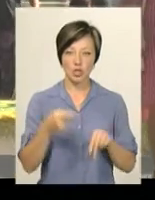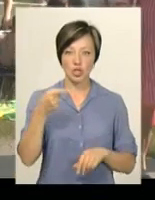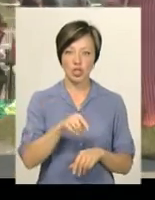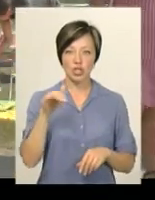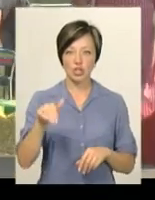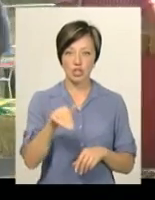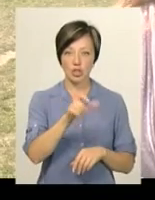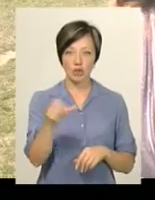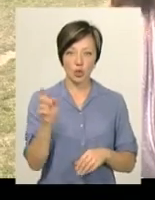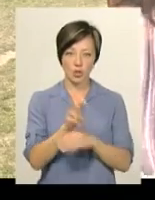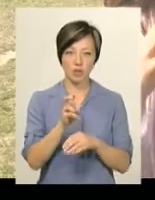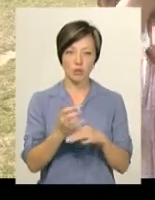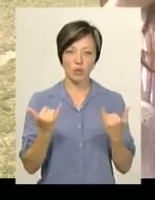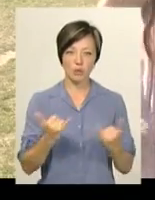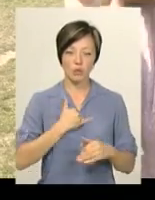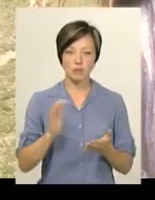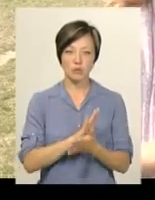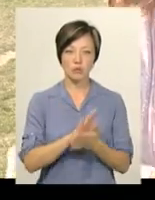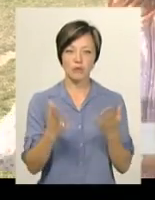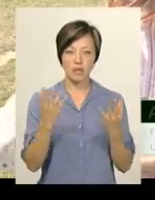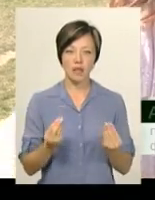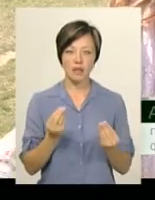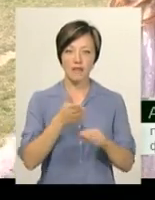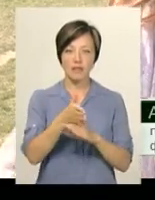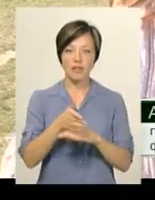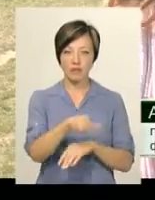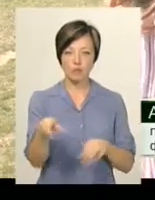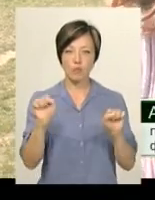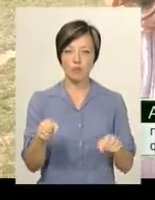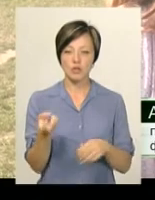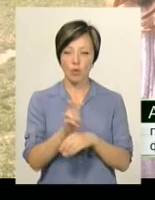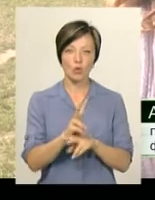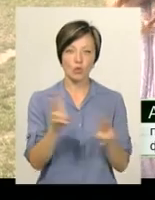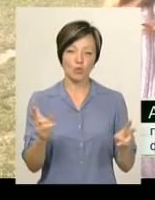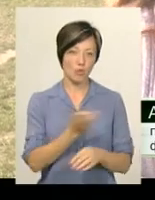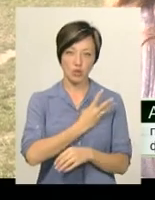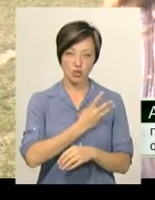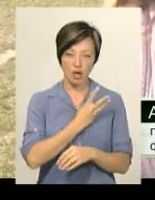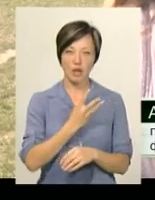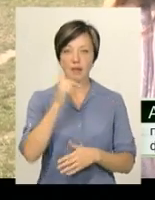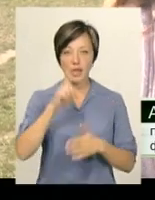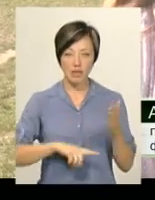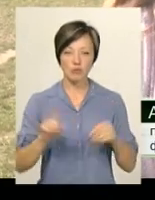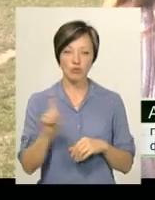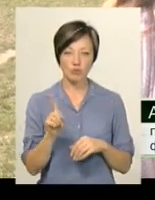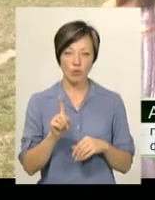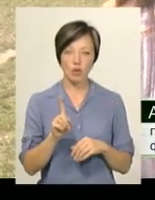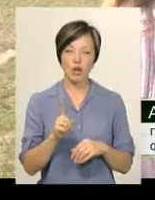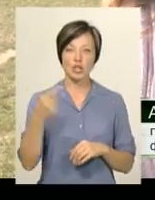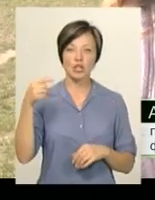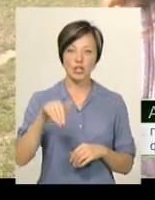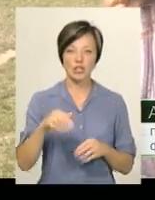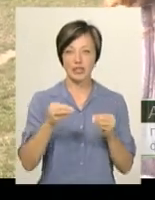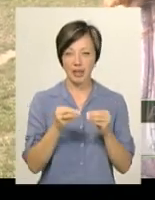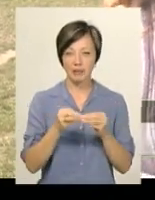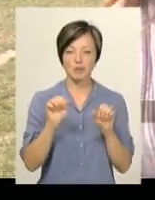тисячі відвідувачів. Сьогодні у нас безкоштовний день, тобто відвідувачі можуть заходити усі, хто має бажання. Надіємося, що хоча б на тисяч